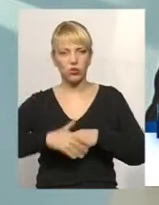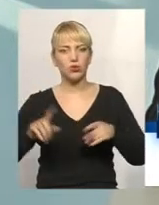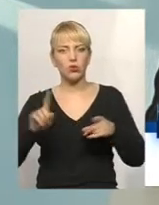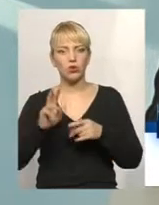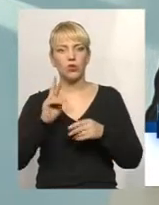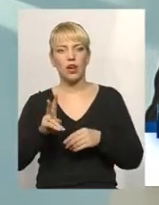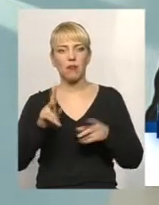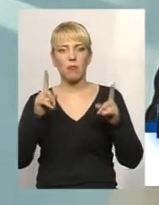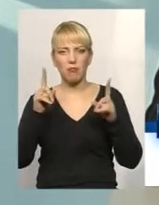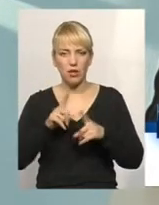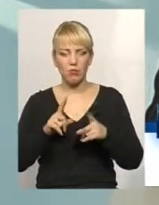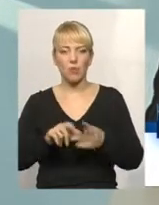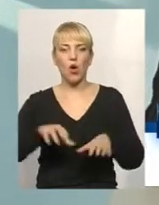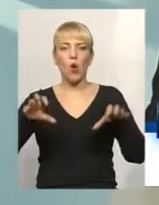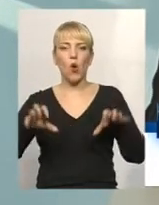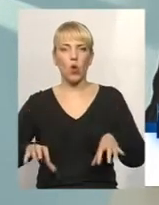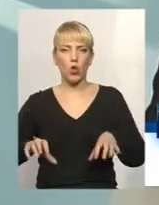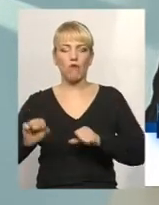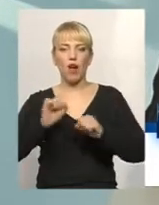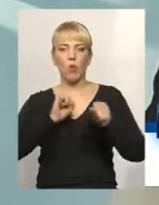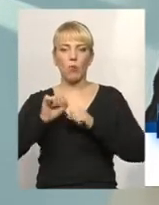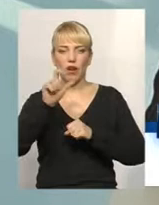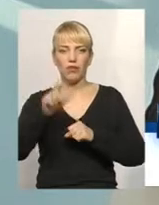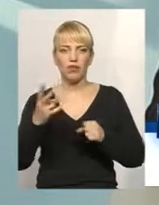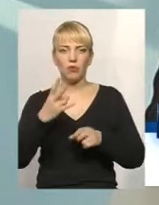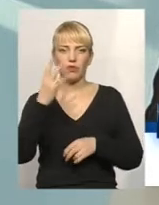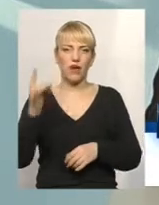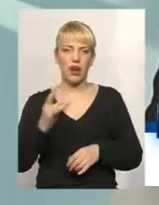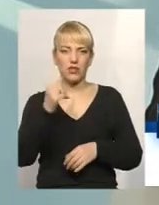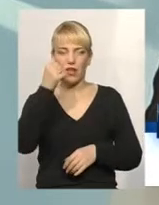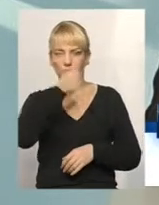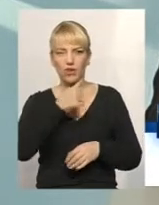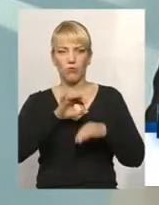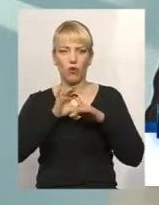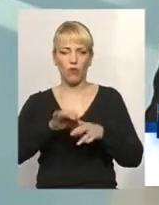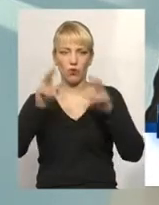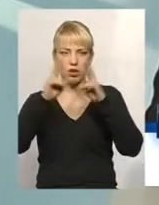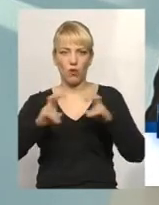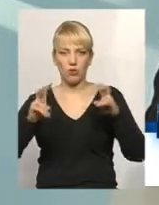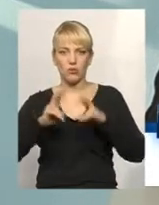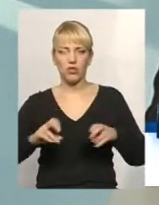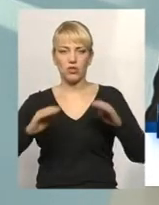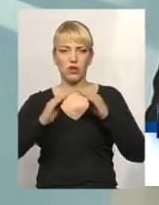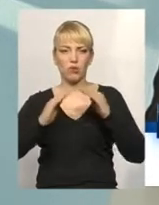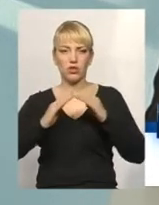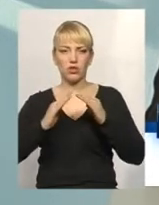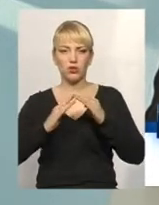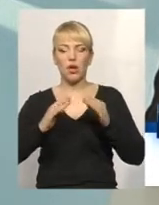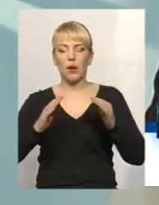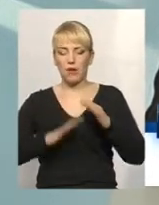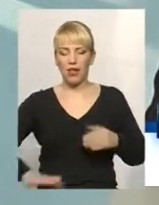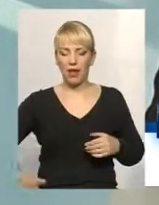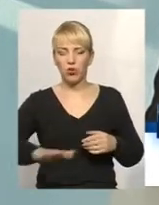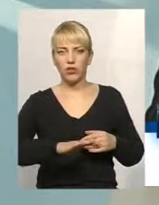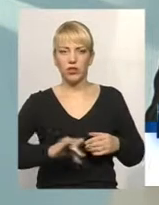голова або управитель має два рази на рік проводити обстеження будинку, прилеглої території